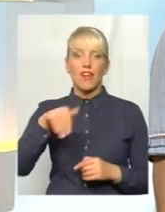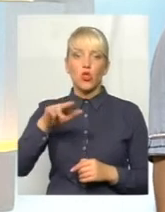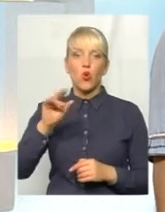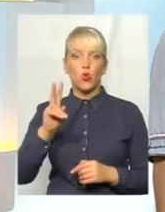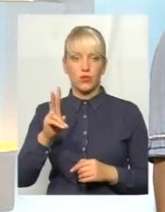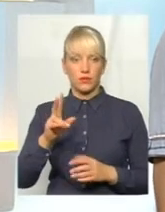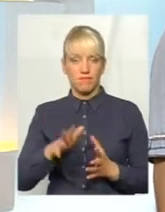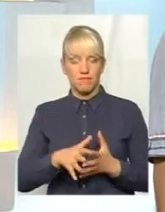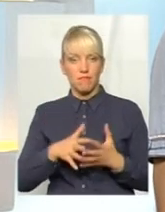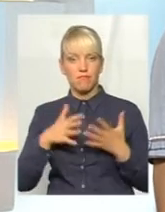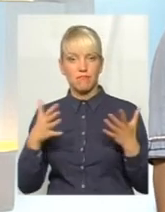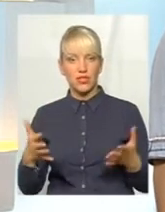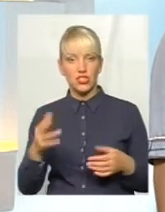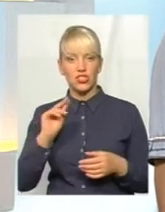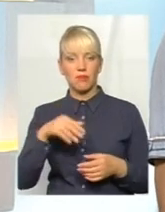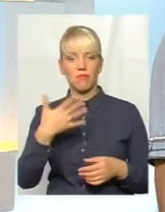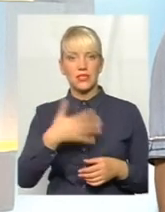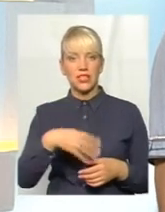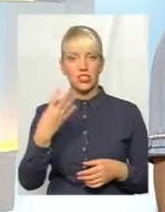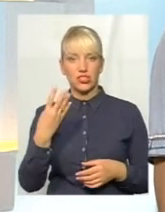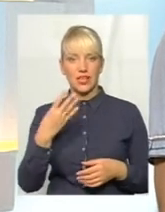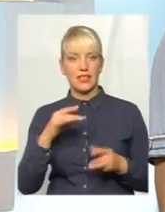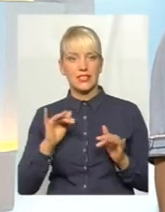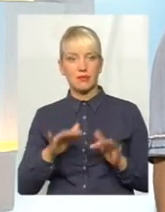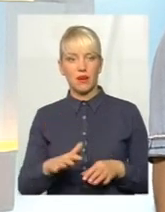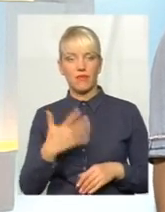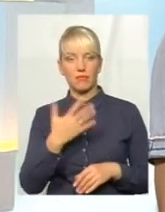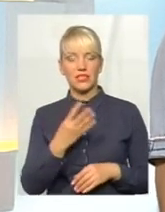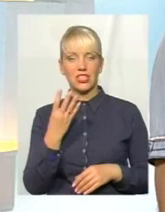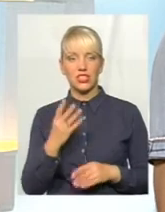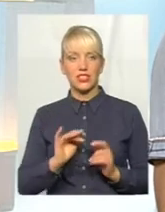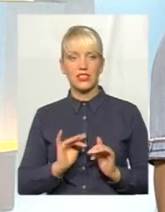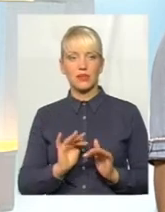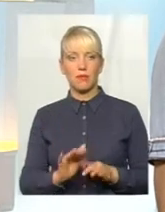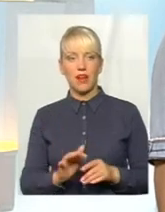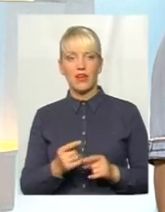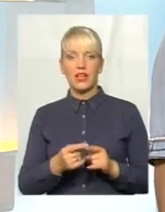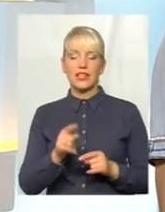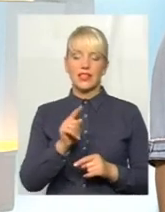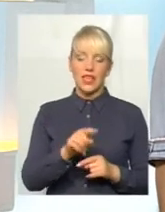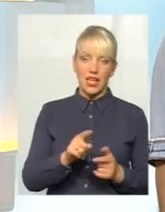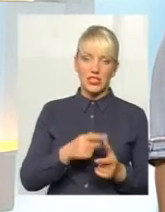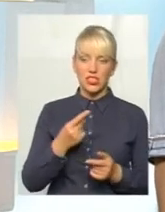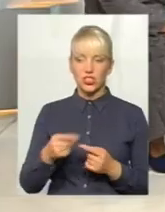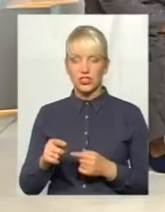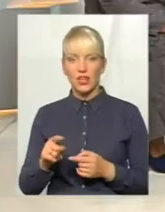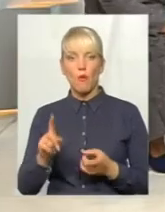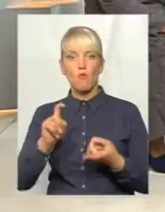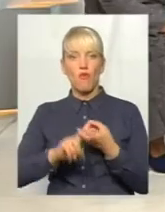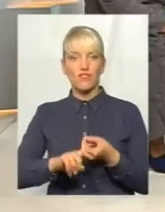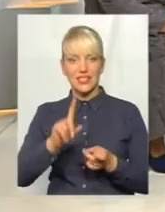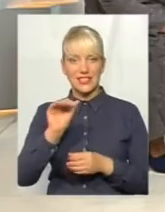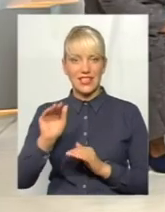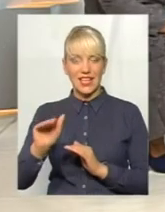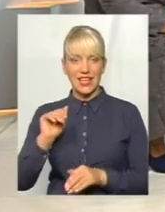більше 54 справи. 54 справи проходять, та чи інша, пов'язані з кредитом. І тут вже